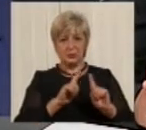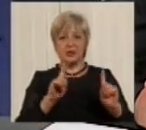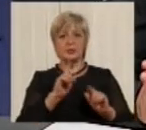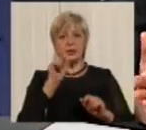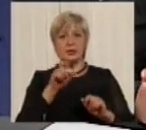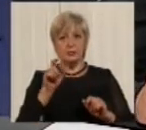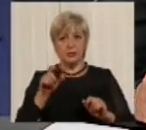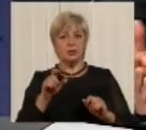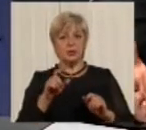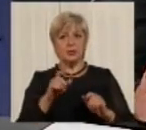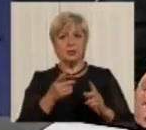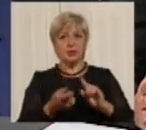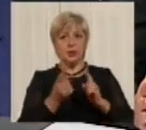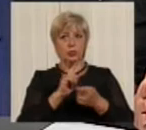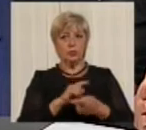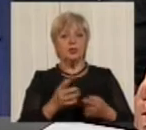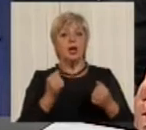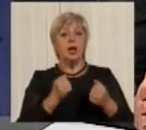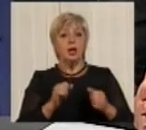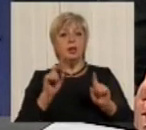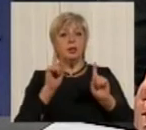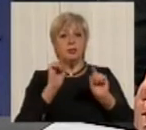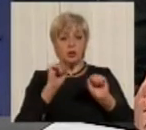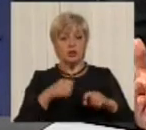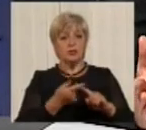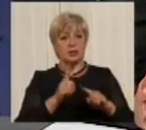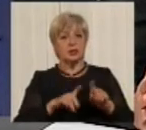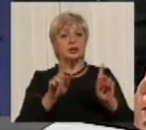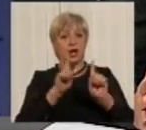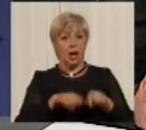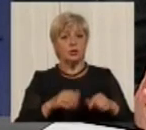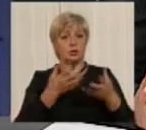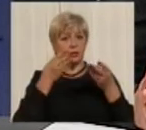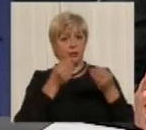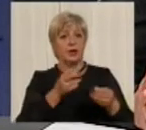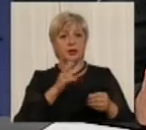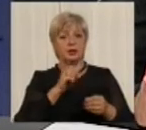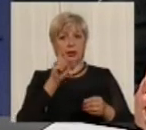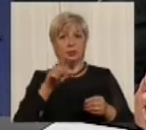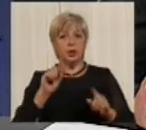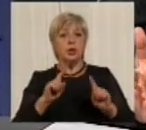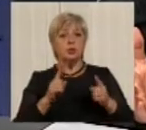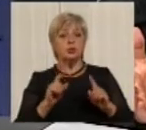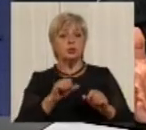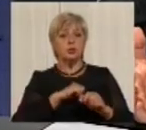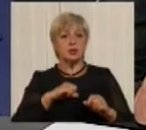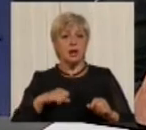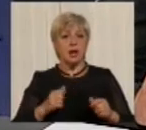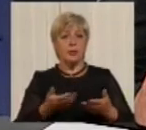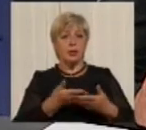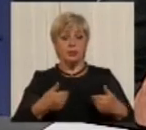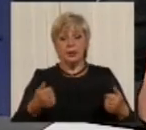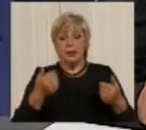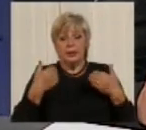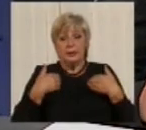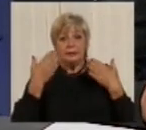можливо, це теж якось впливає на людей. Але чому саме ми, на жаль, це не можна